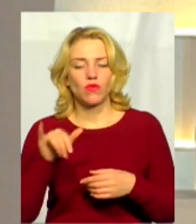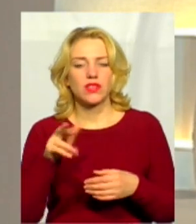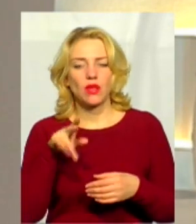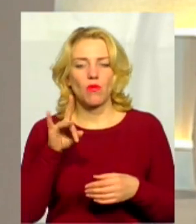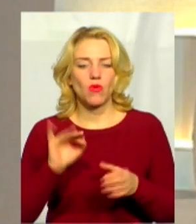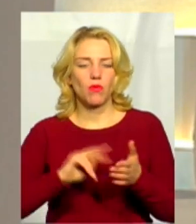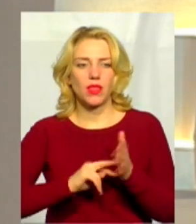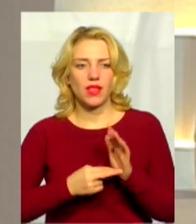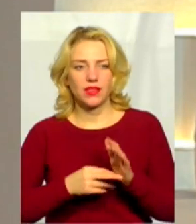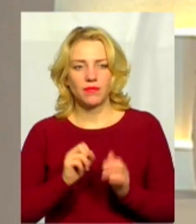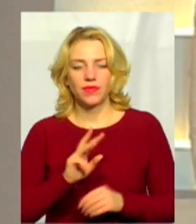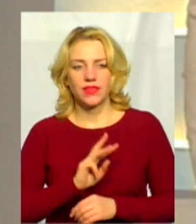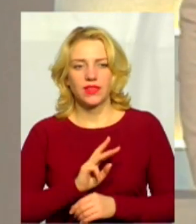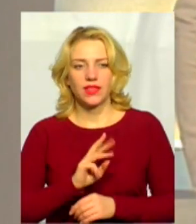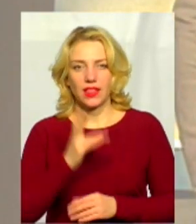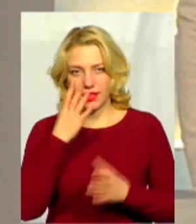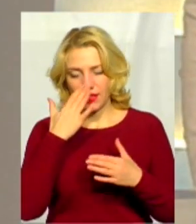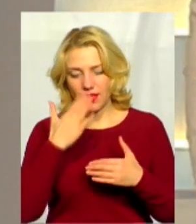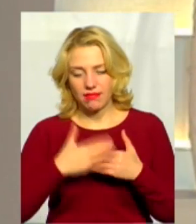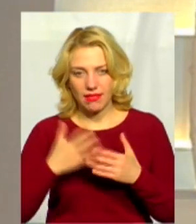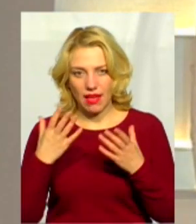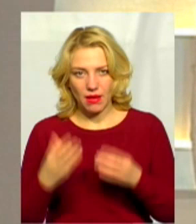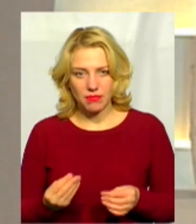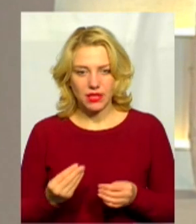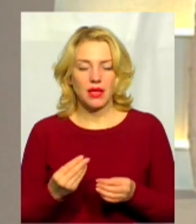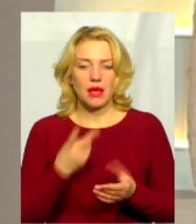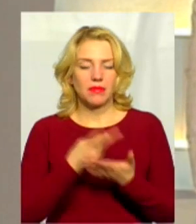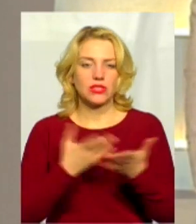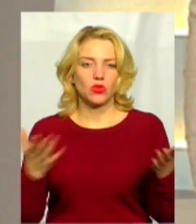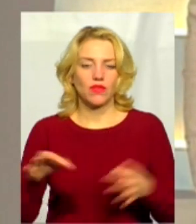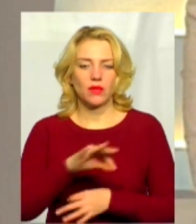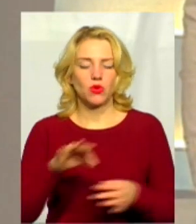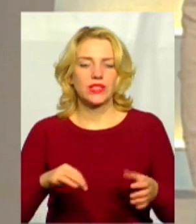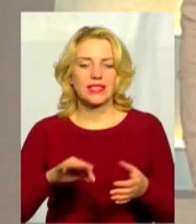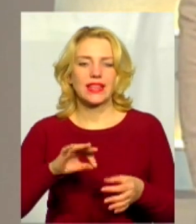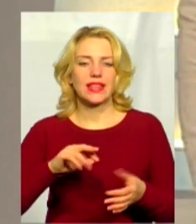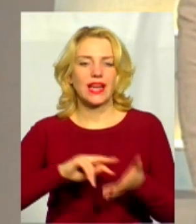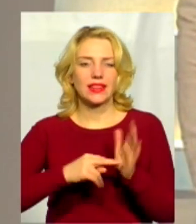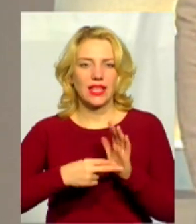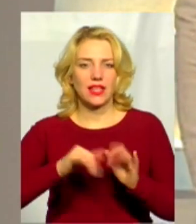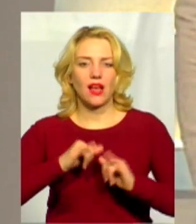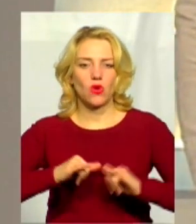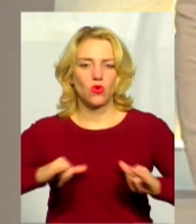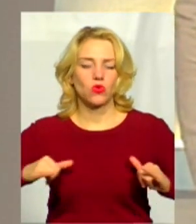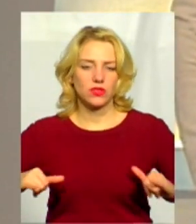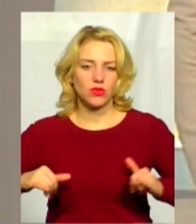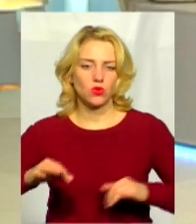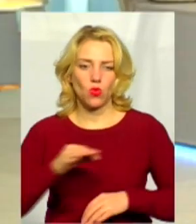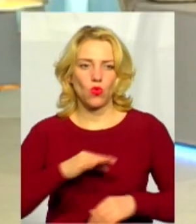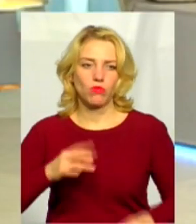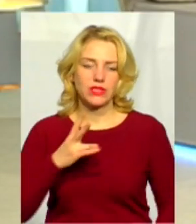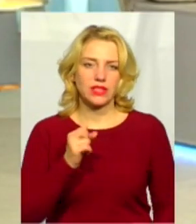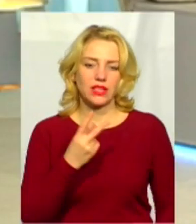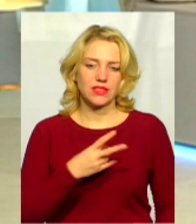сайті, не на сайті, днями презентували проєкт «Стратегію розвитку області» на 21 і